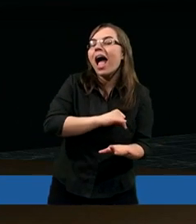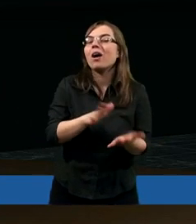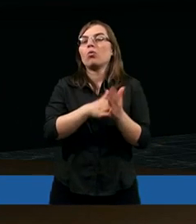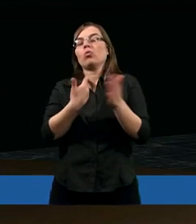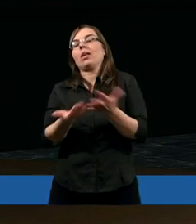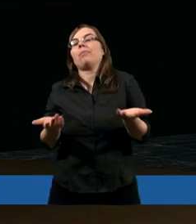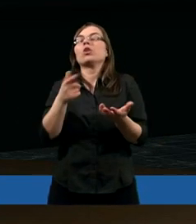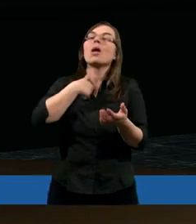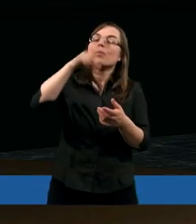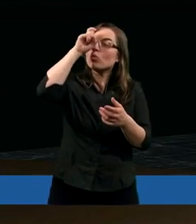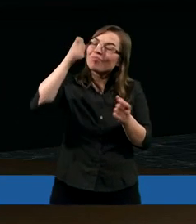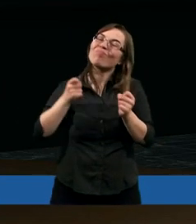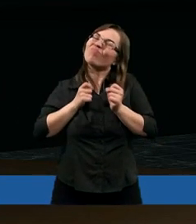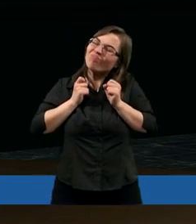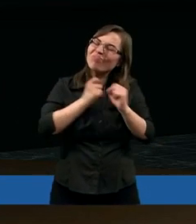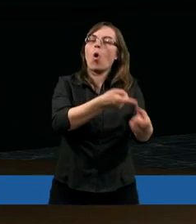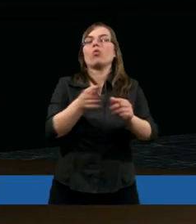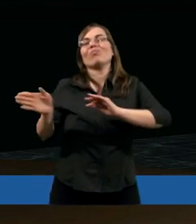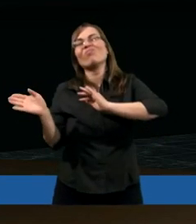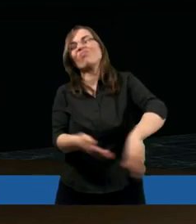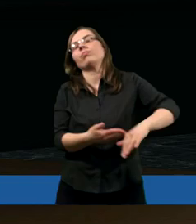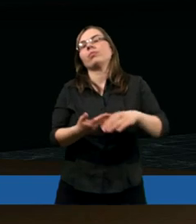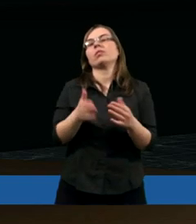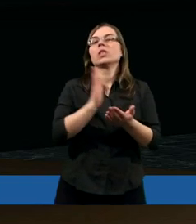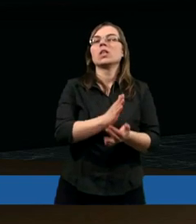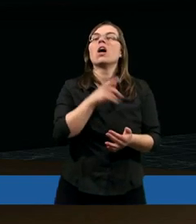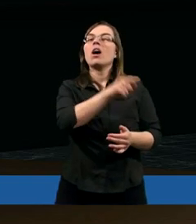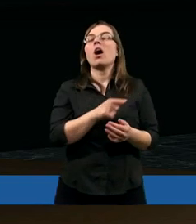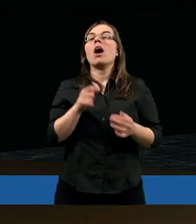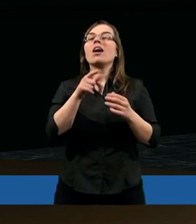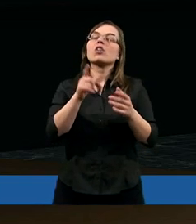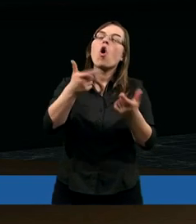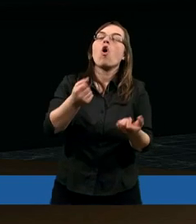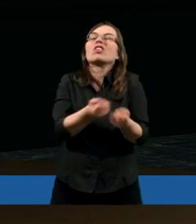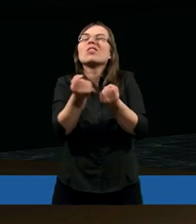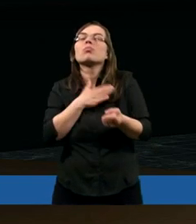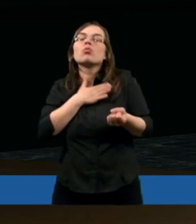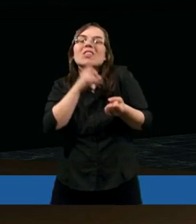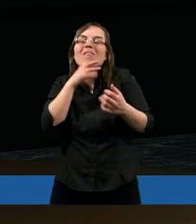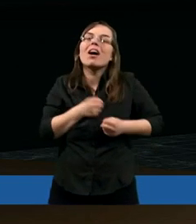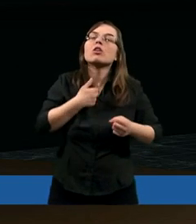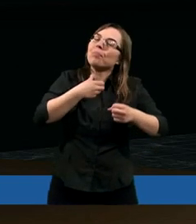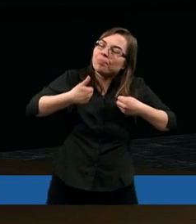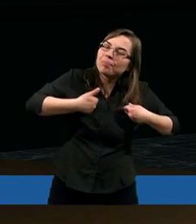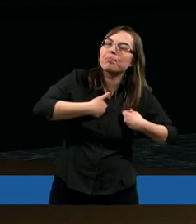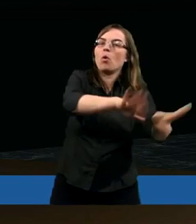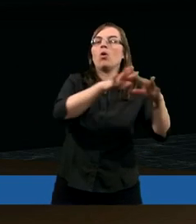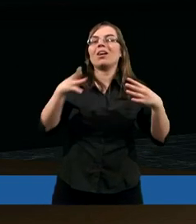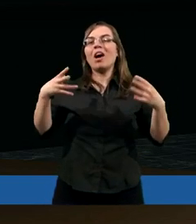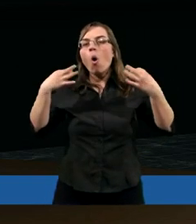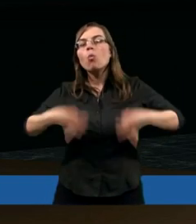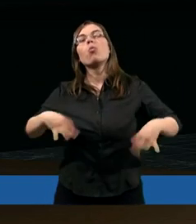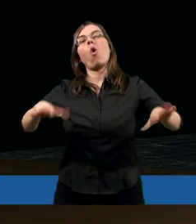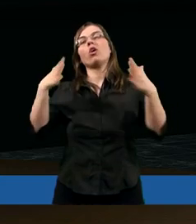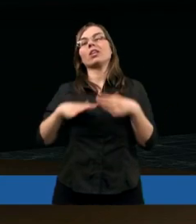żeby człowiek porzucił to, co może oddał na już tak odtrzymało duchowo. I to myślę, że jest